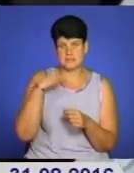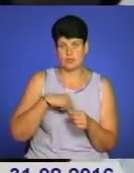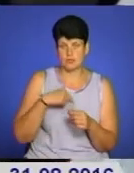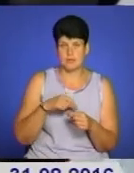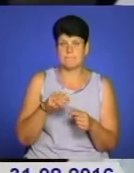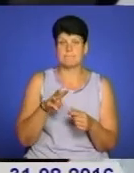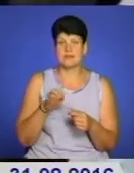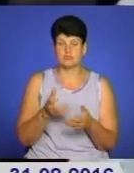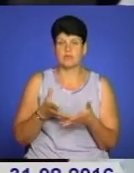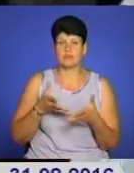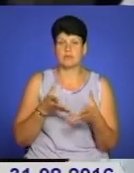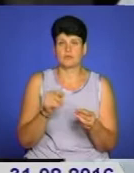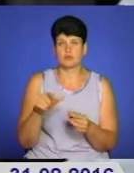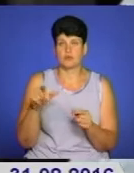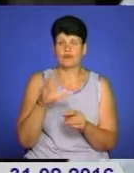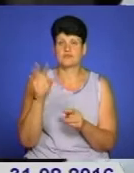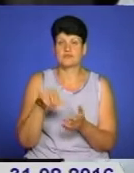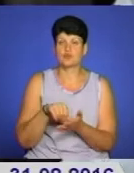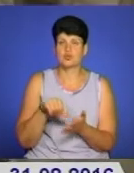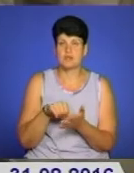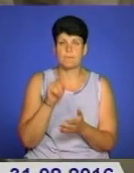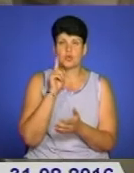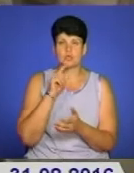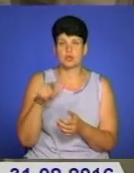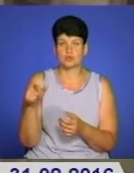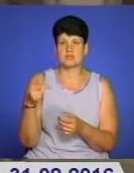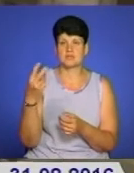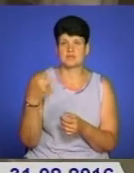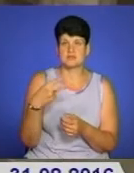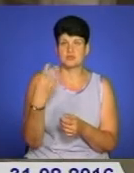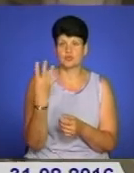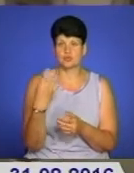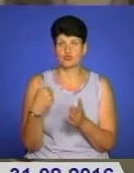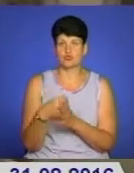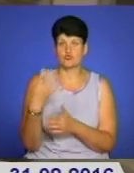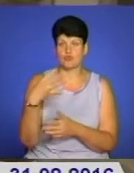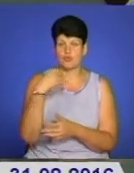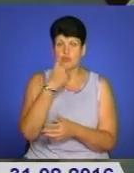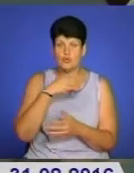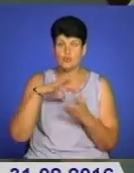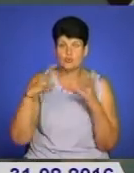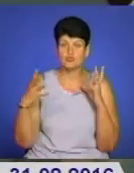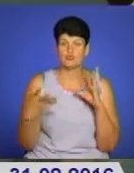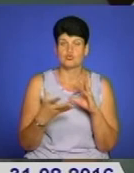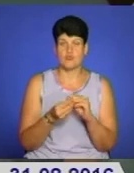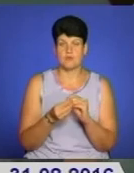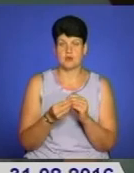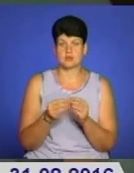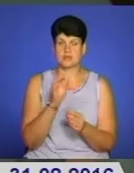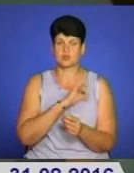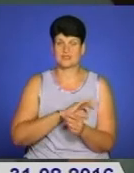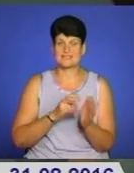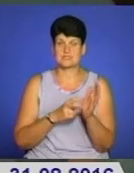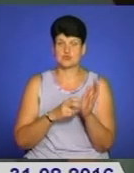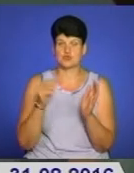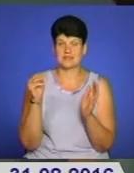впливу на людину. Усі учасники групування – молоді люди віком від 24 до 40 років. Сумарний заробіток групи коливався від 700